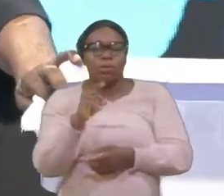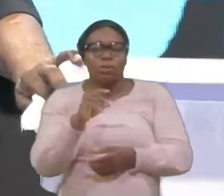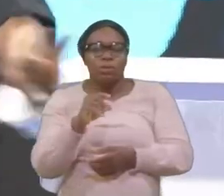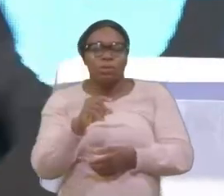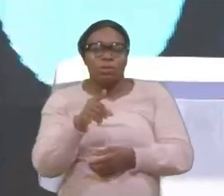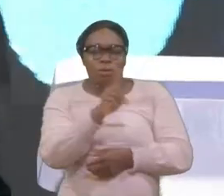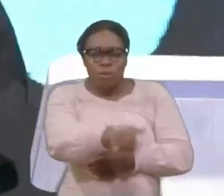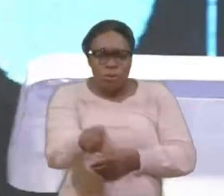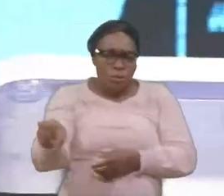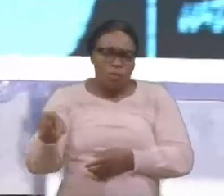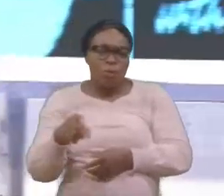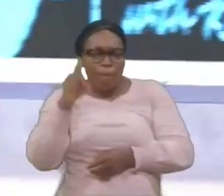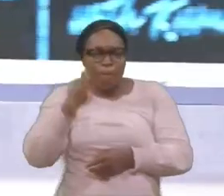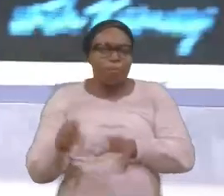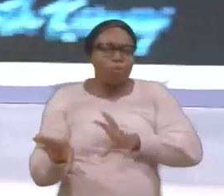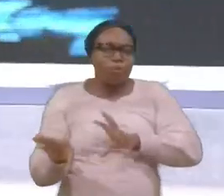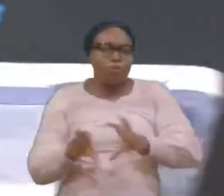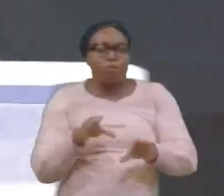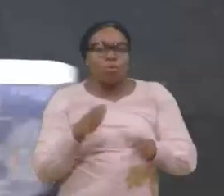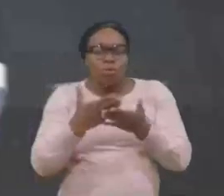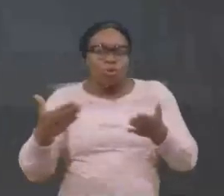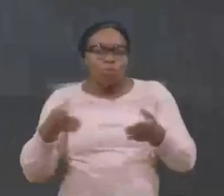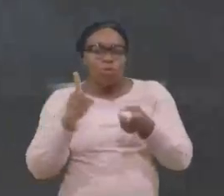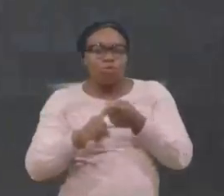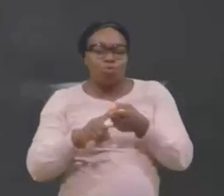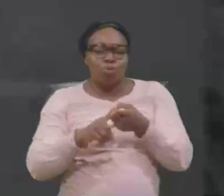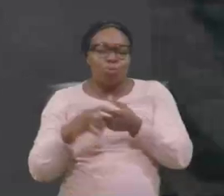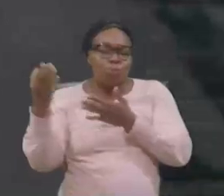pour creuser je dois faire quelque chose